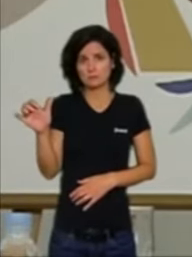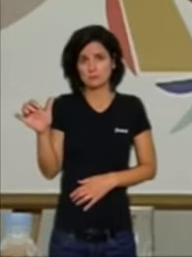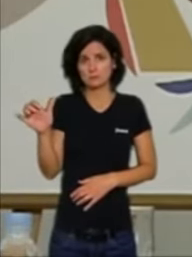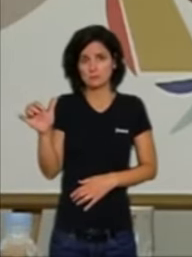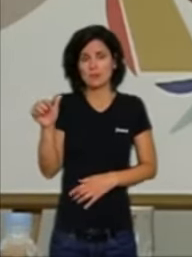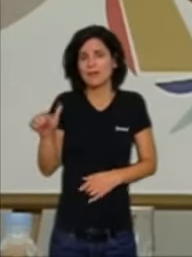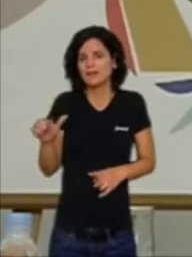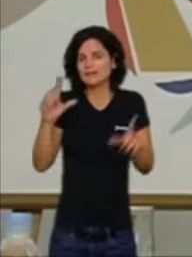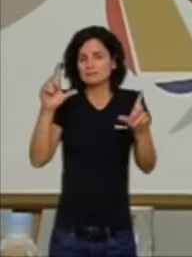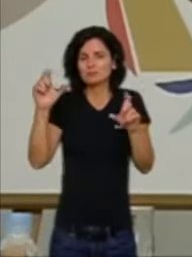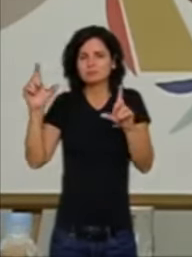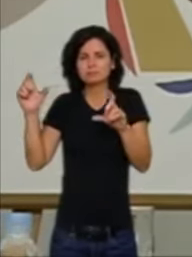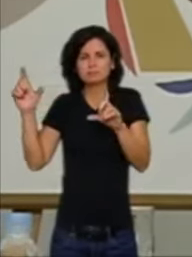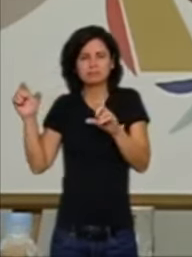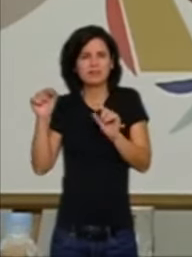I s'ha retratat això?